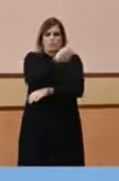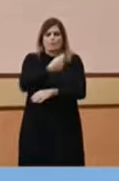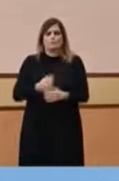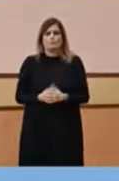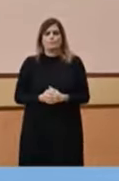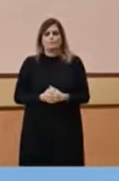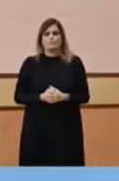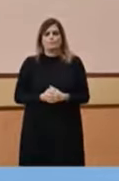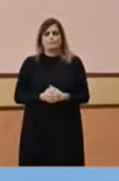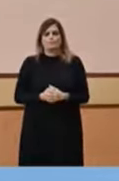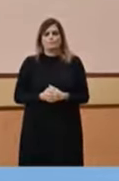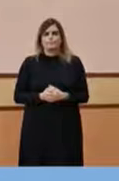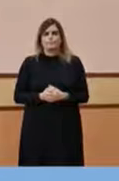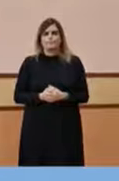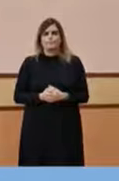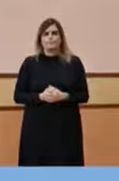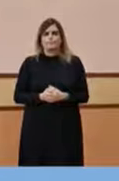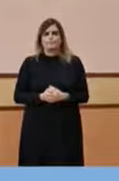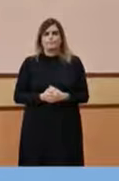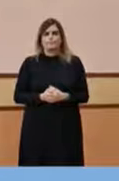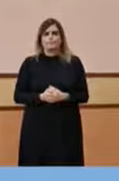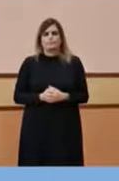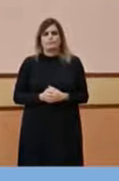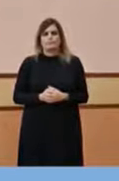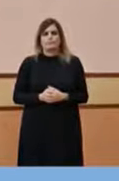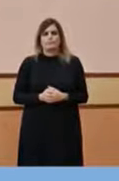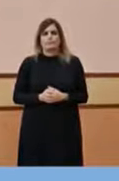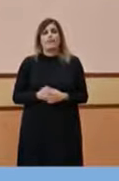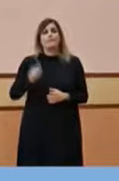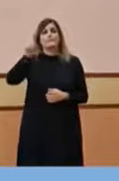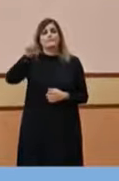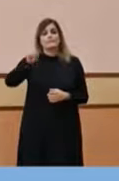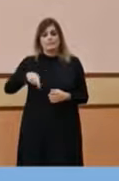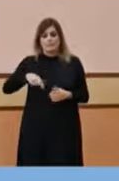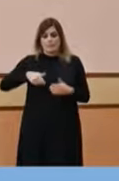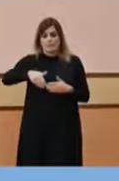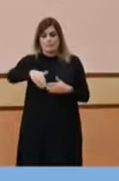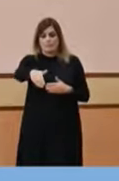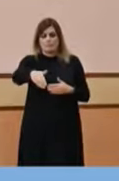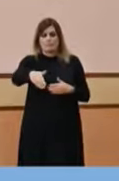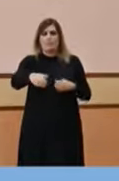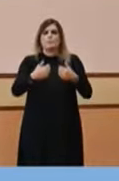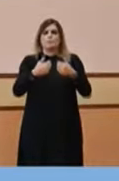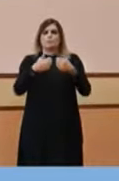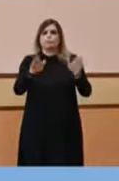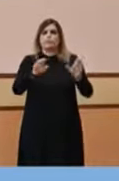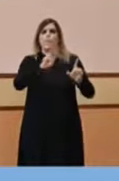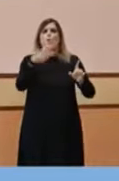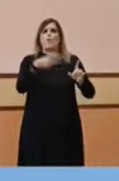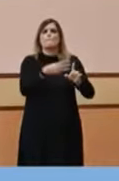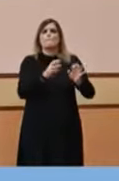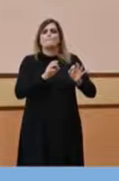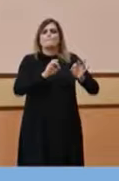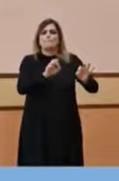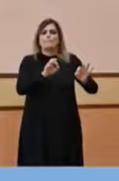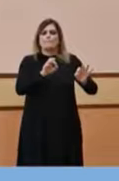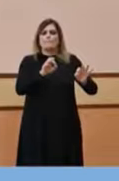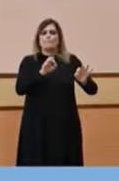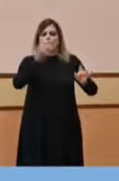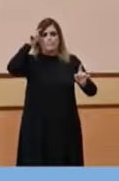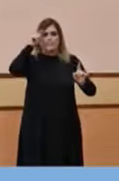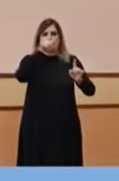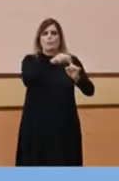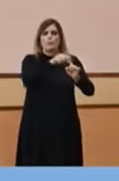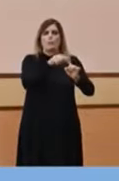També, en paral·lel i durant els propers dies, posem en funcionament una pàgina web que també permetrà aquesta